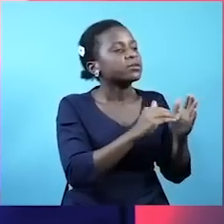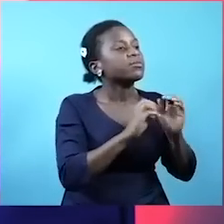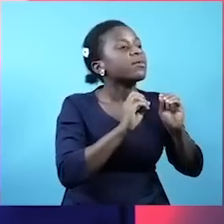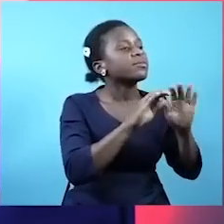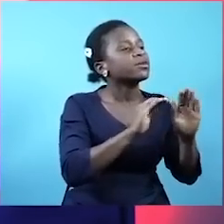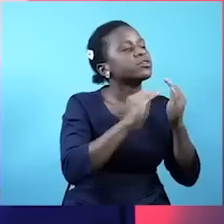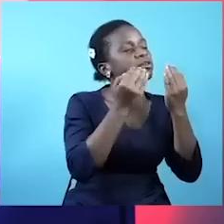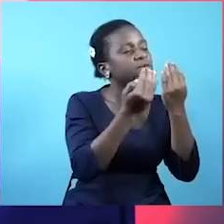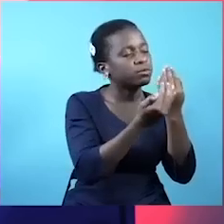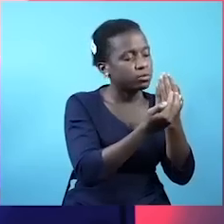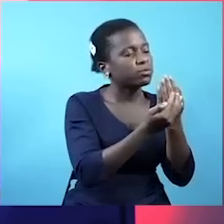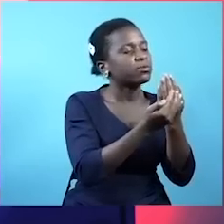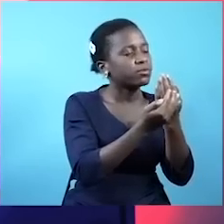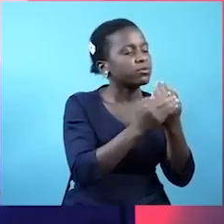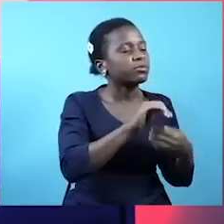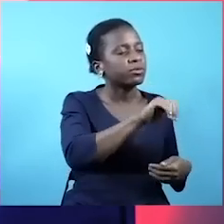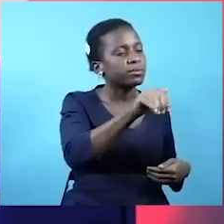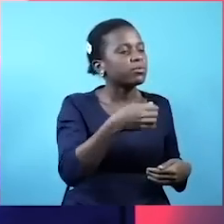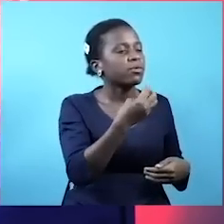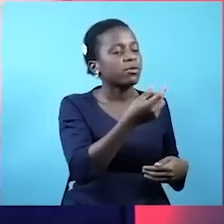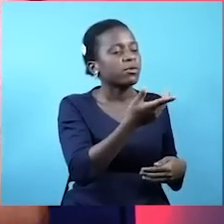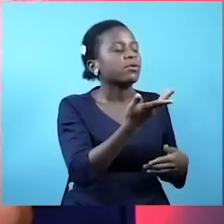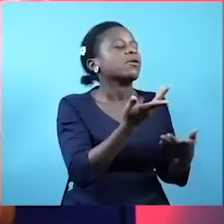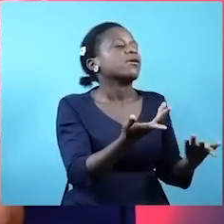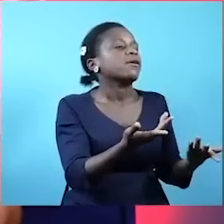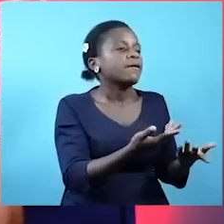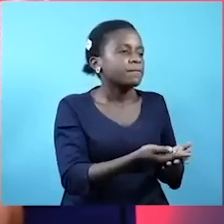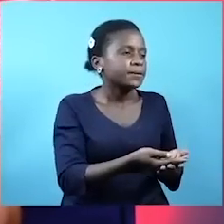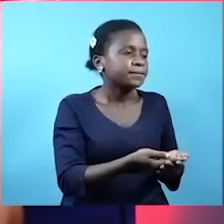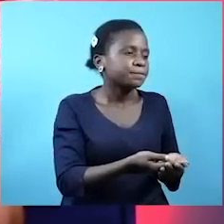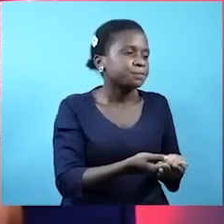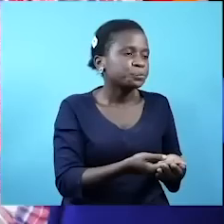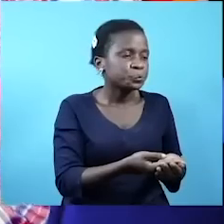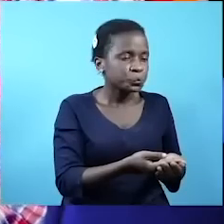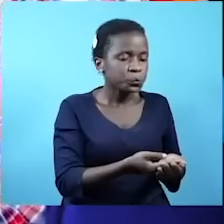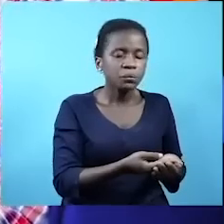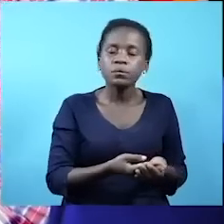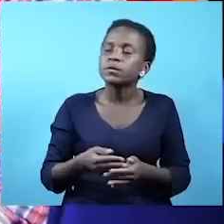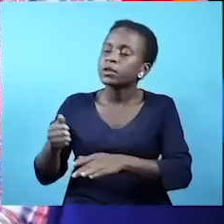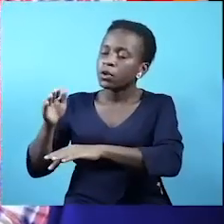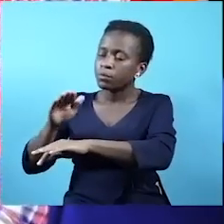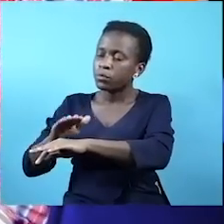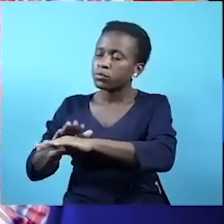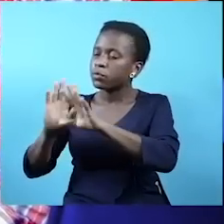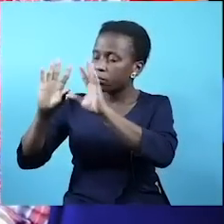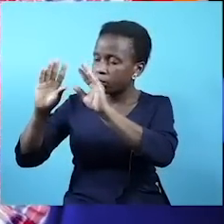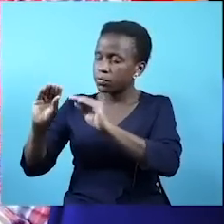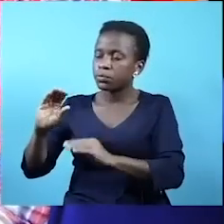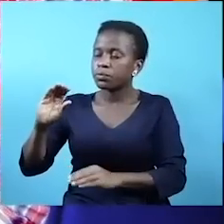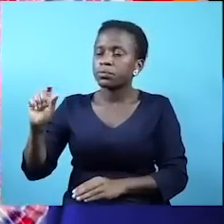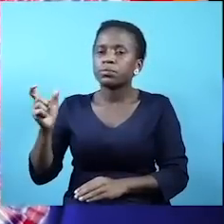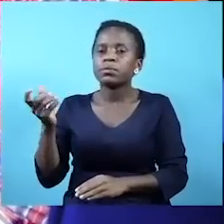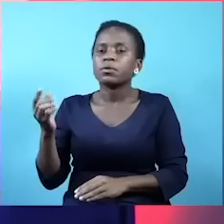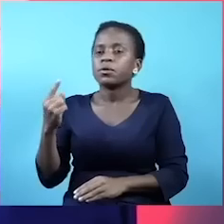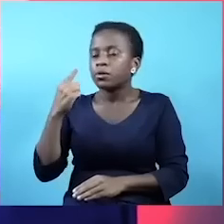ufisadi na uongozi mbovu. Kuliko hizo garama mbazo tunatunia kuitanginaza yo katiba. Umegusia ripoti ya CIG. Na umenileta